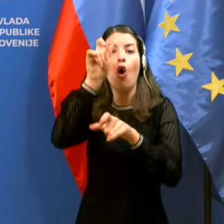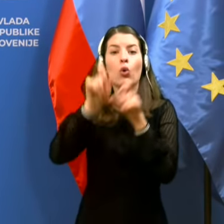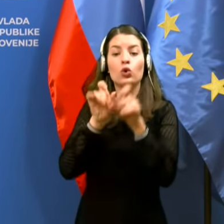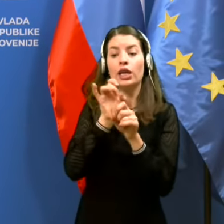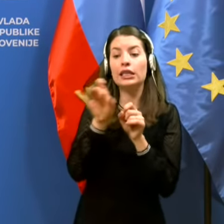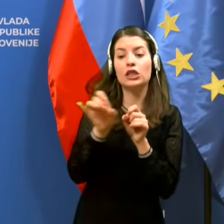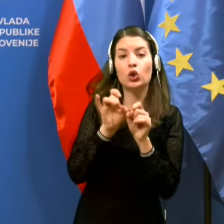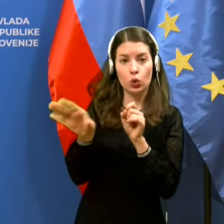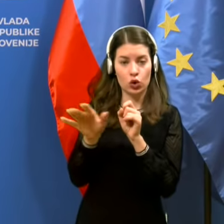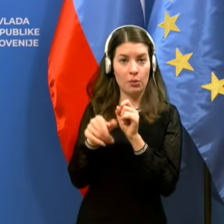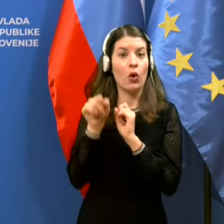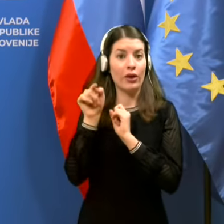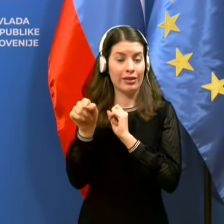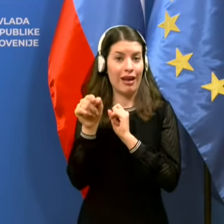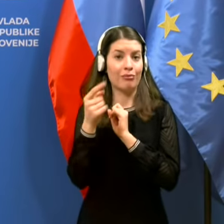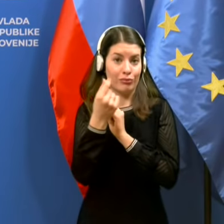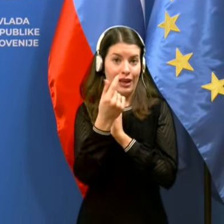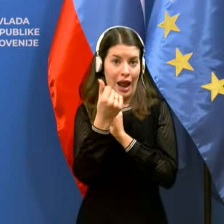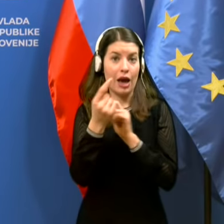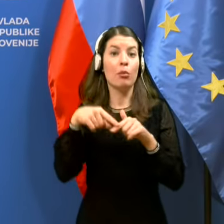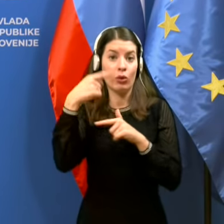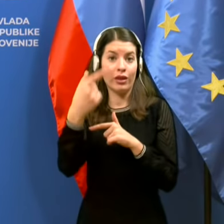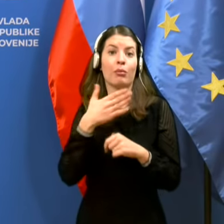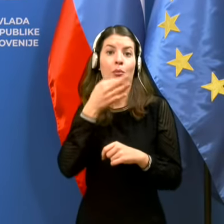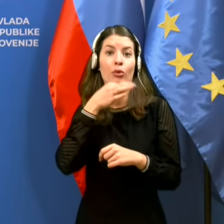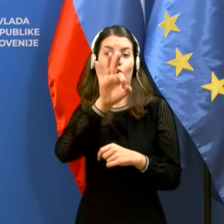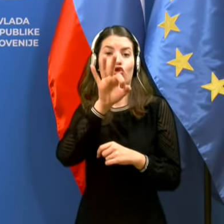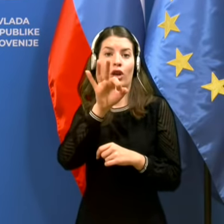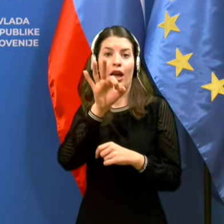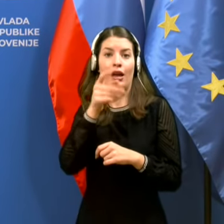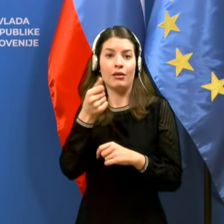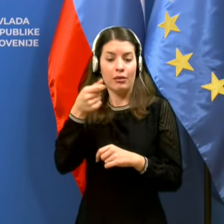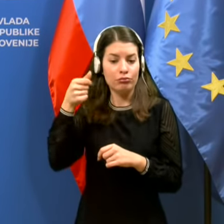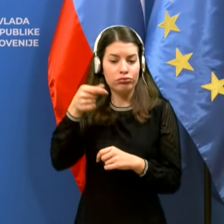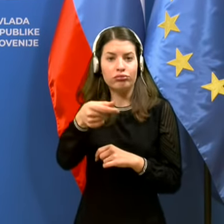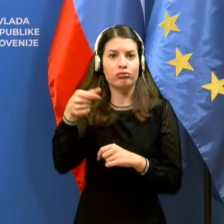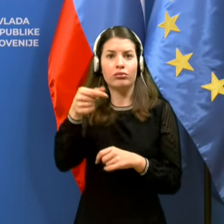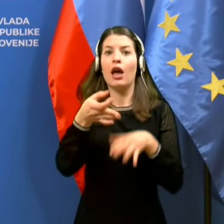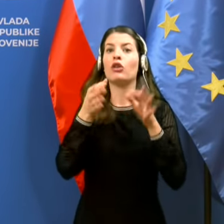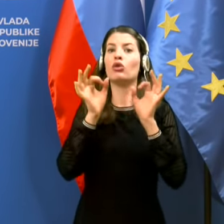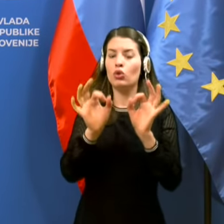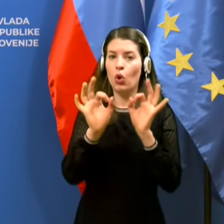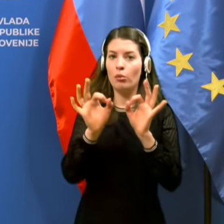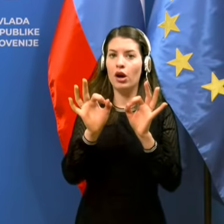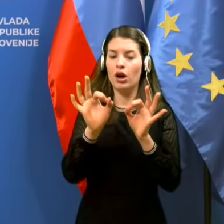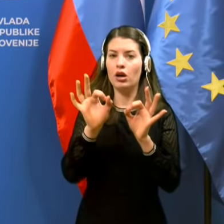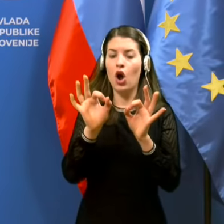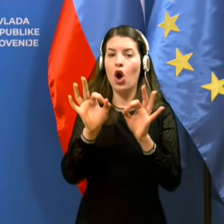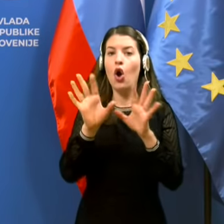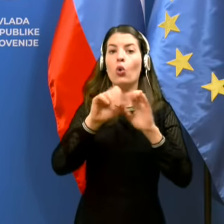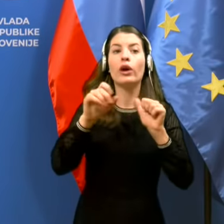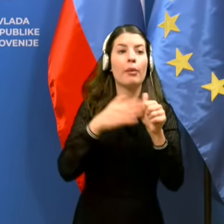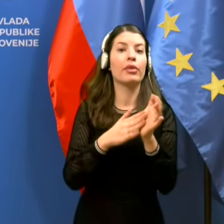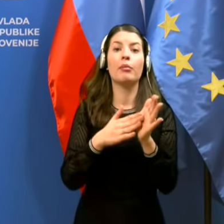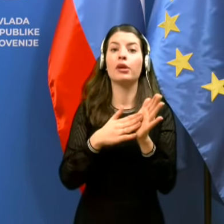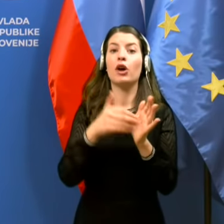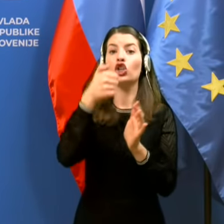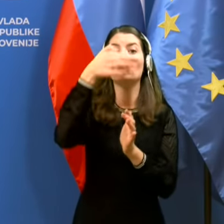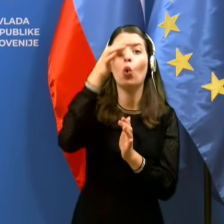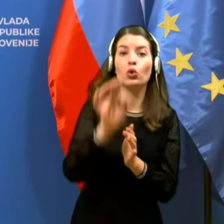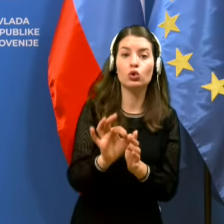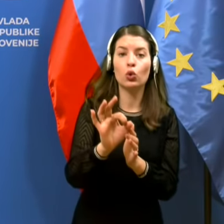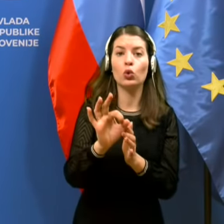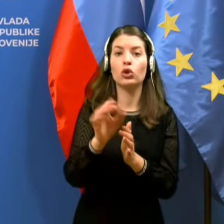in isto te resurse potem rajši vložili v zelo pametne ukrepe, kot kar je 100% na domestilo za izolacijo, 100% na domestilo za